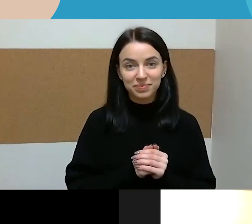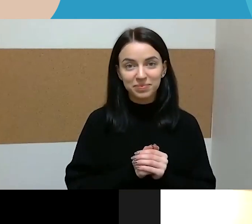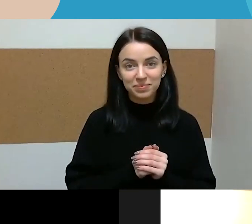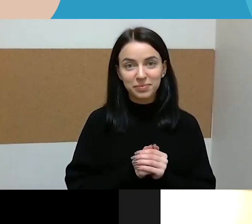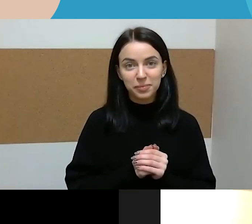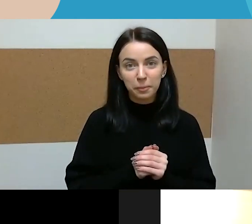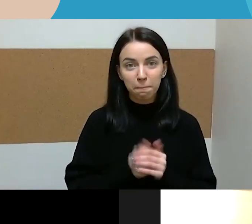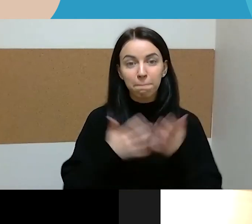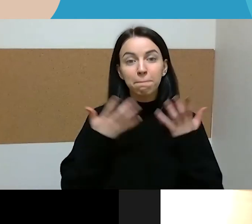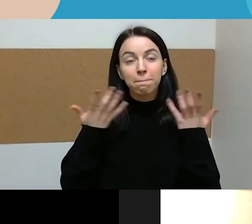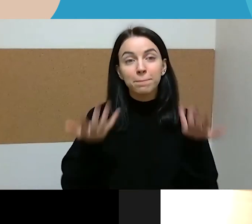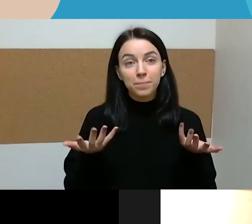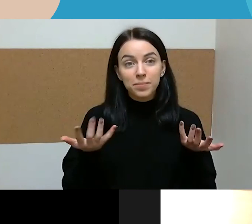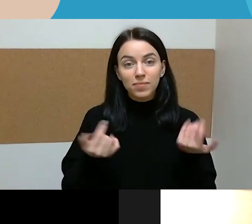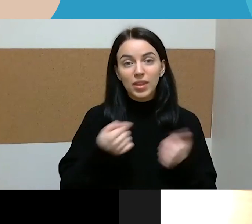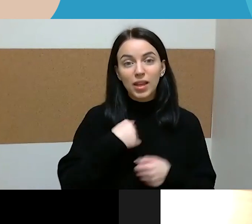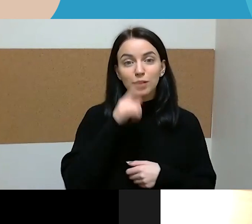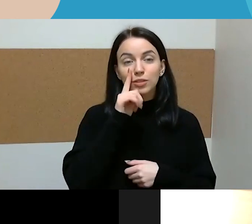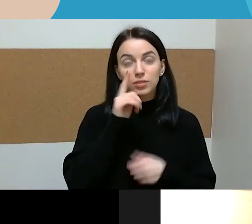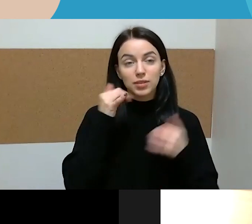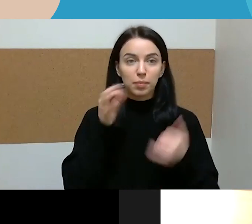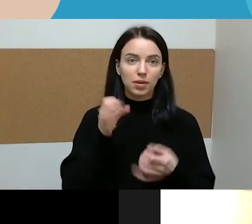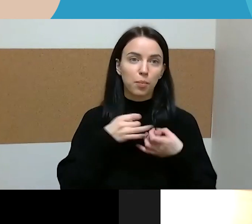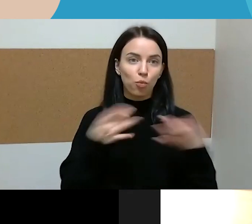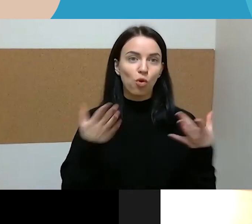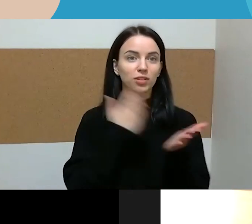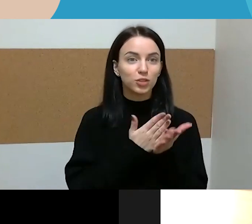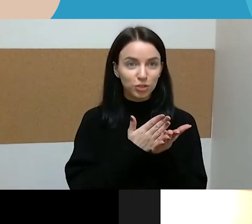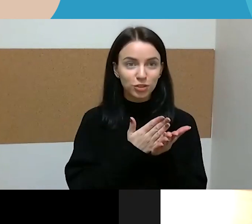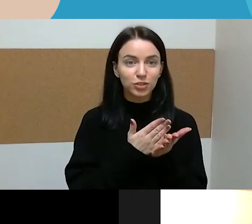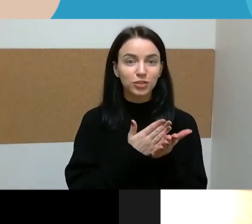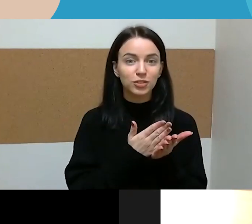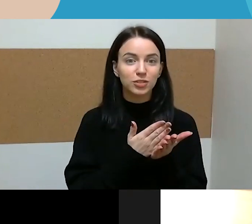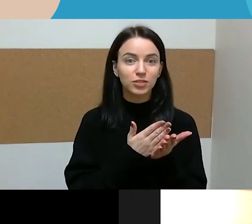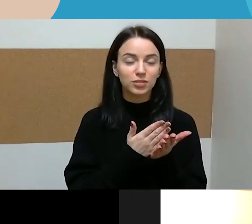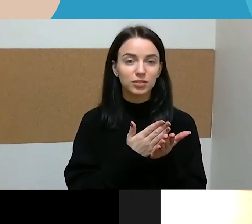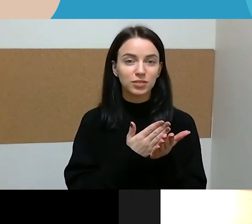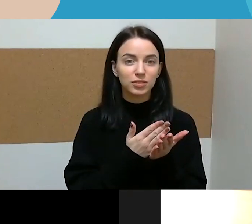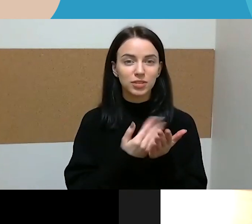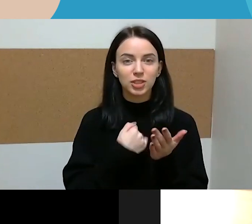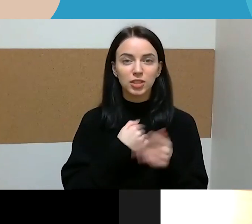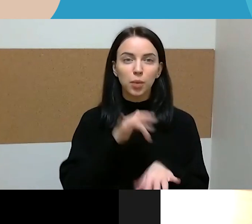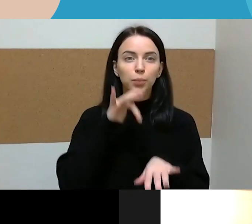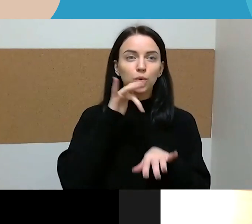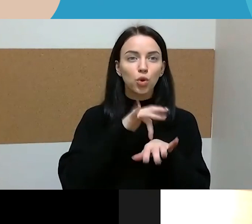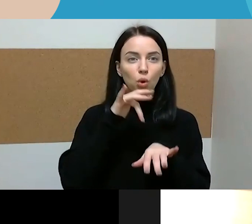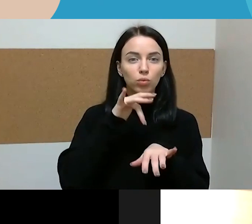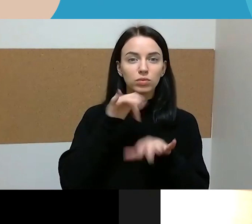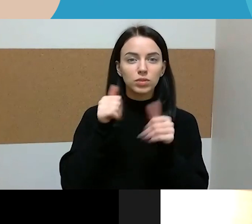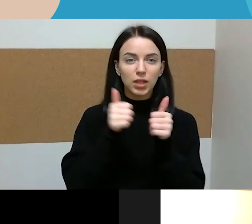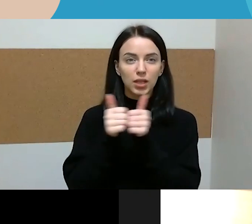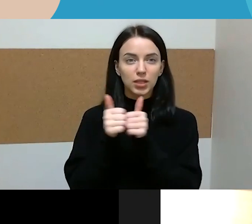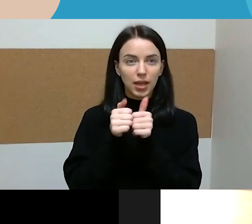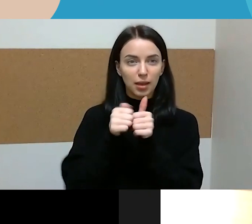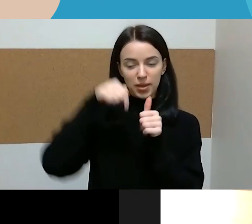Tai aš norėčiau naudodamas įsprogą, nes kažkaip jaučiu, kad galbūt kaimynai iš apačios žiūri šitą